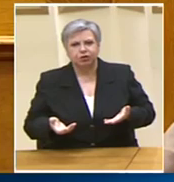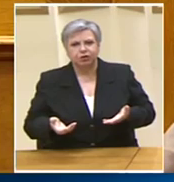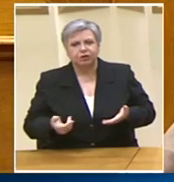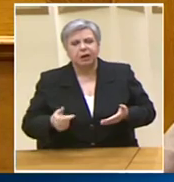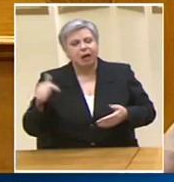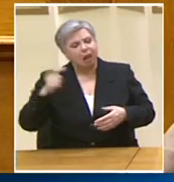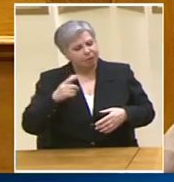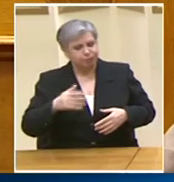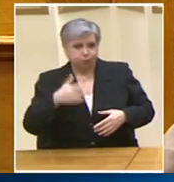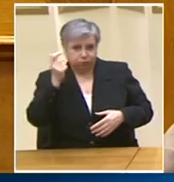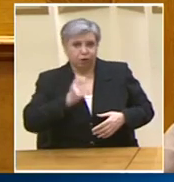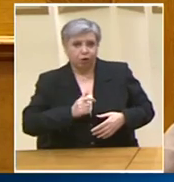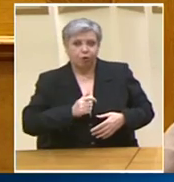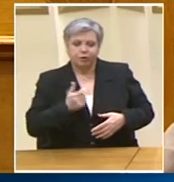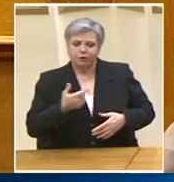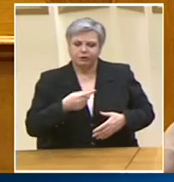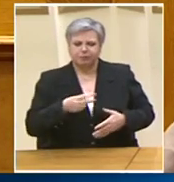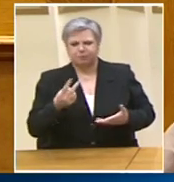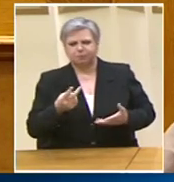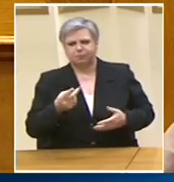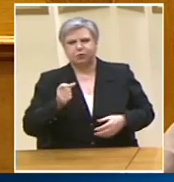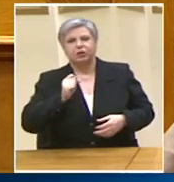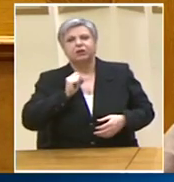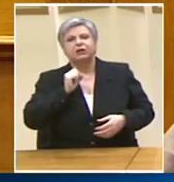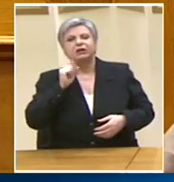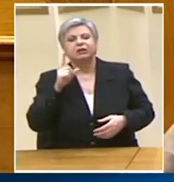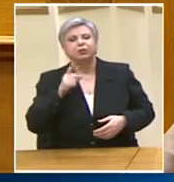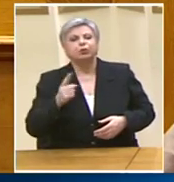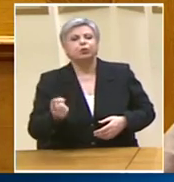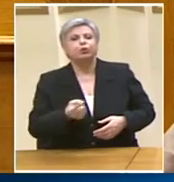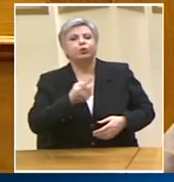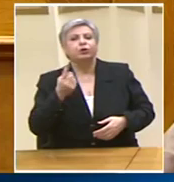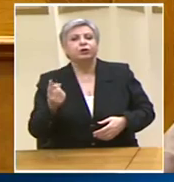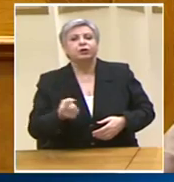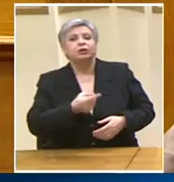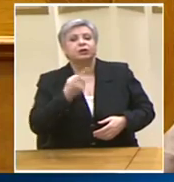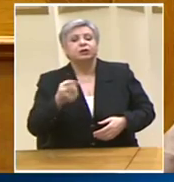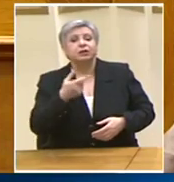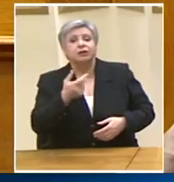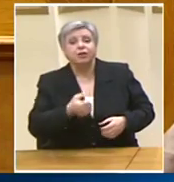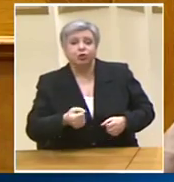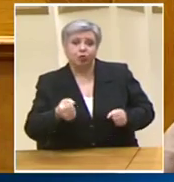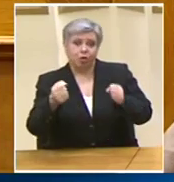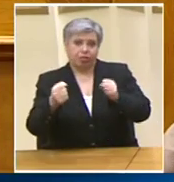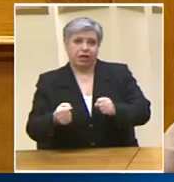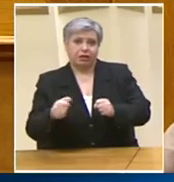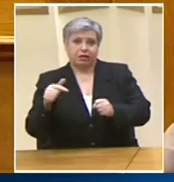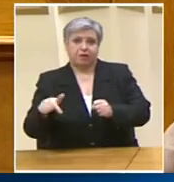μεγάλη εντύπωση Είναι ότι συνήθως σε αυτές τις θέσεις Ευαίσθητες θεσμικά θέσεις